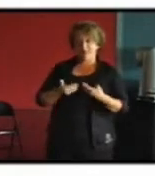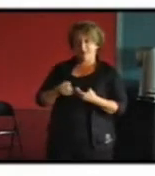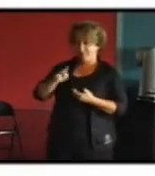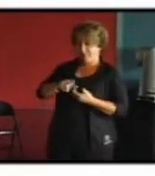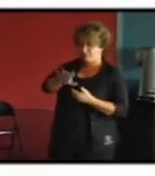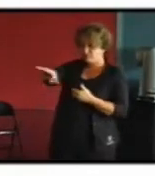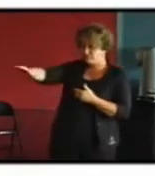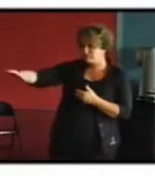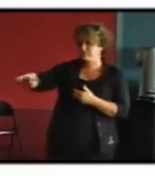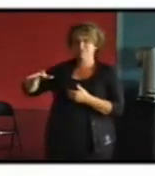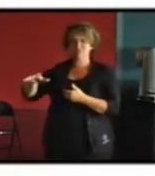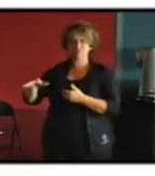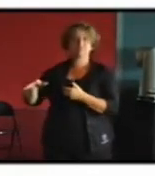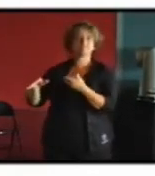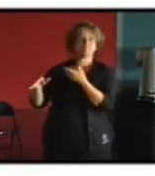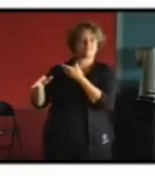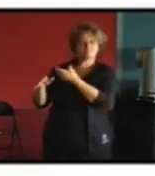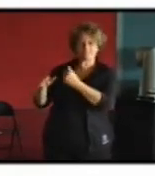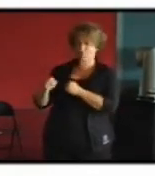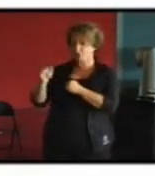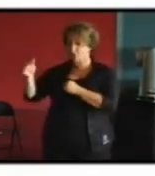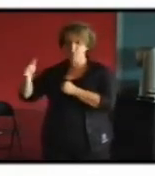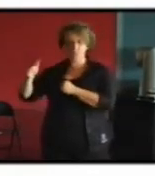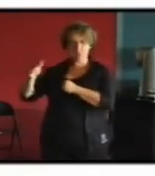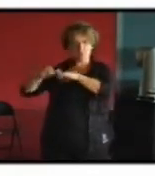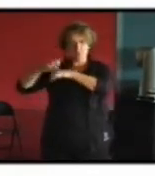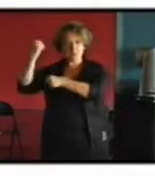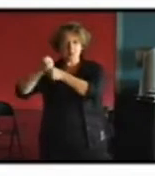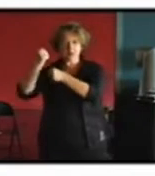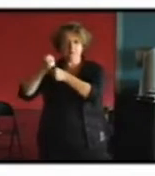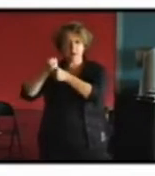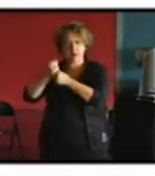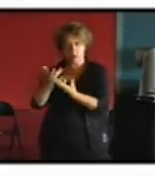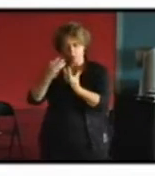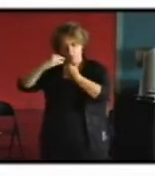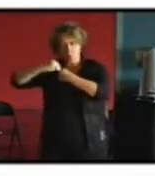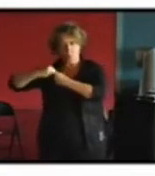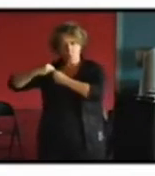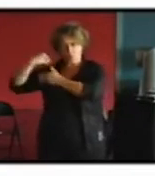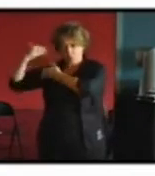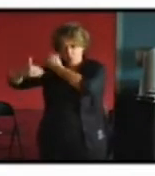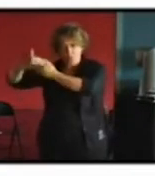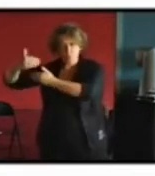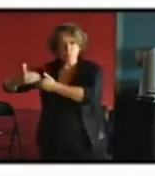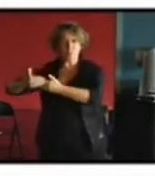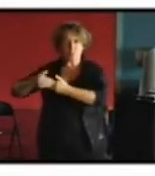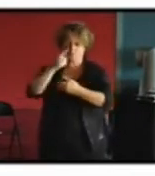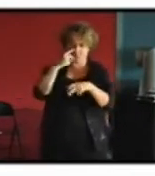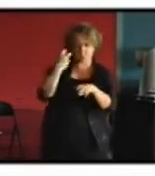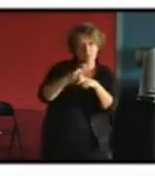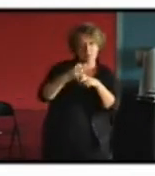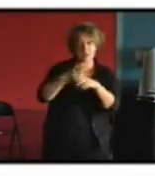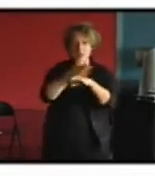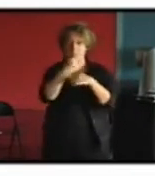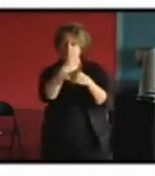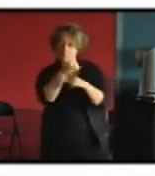qui font perdurer des savoir-faire des manières de faire que ce soit dans la pierre dans la menuiserie dans les